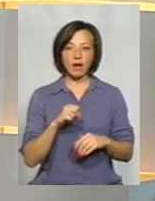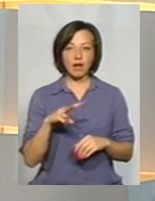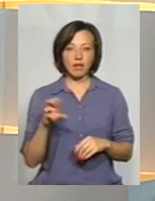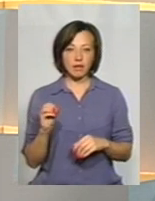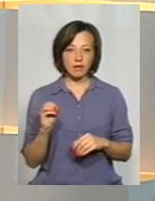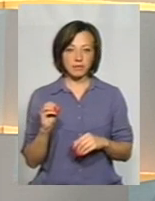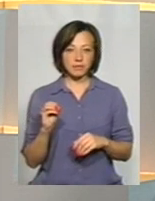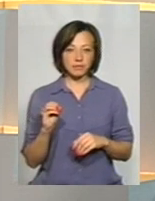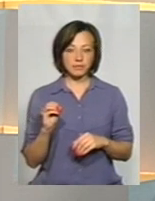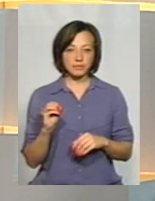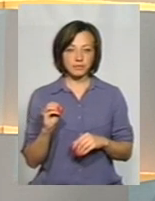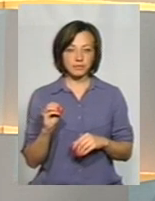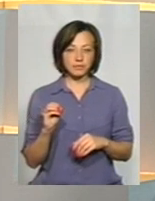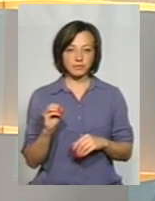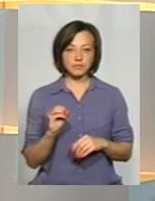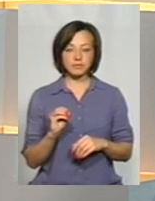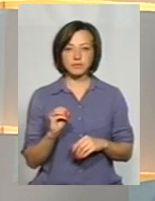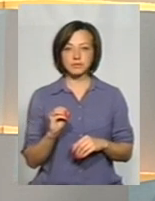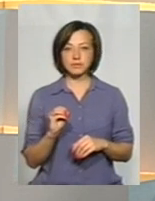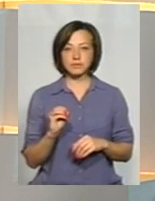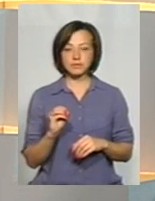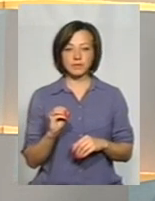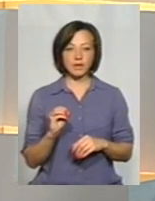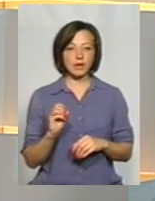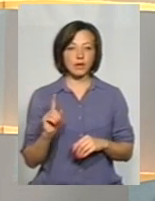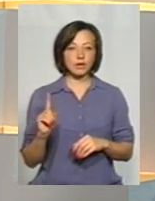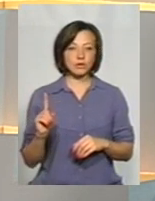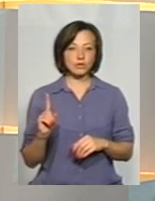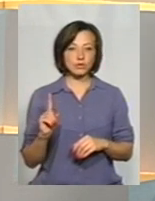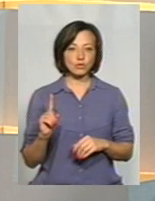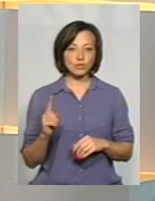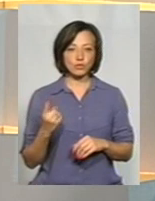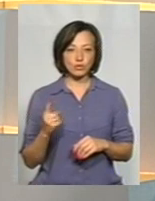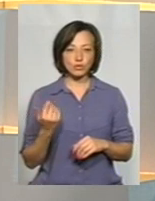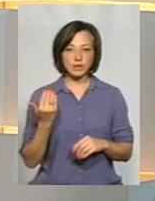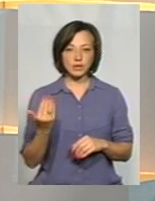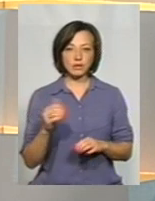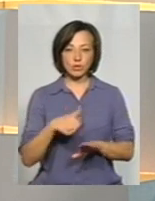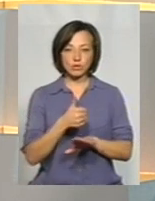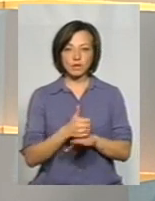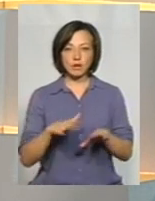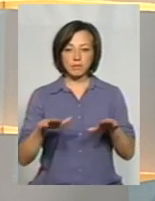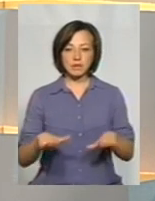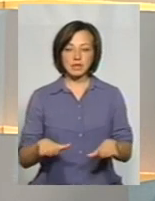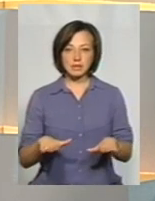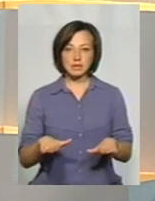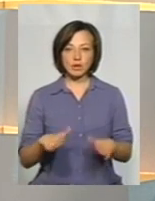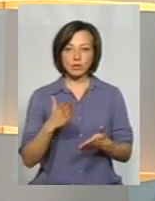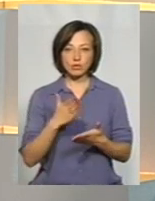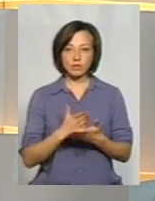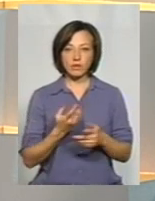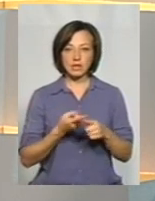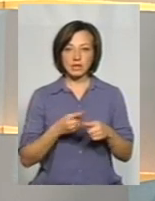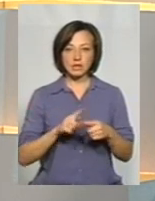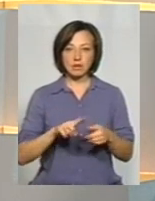для того, щоб доля їх з'ясно менша, тому, що все-таки їхнє основне місце розташування –